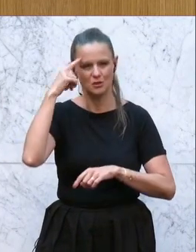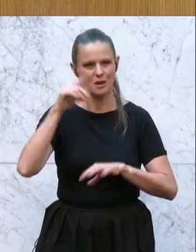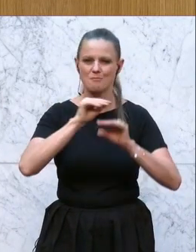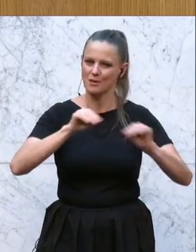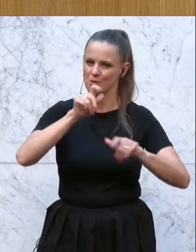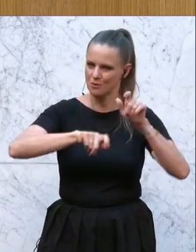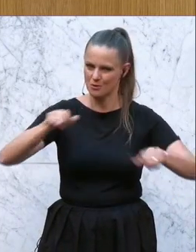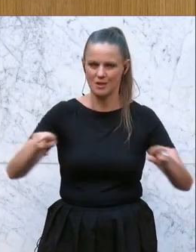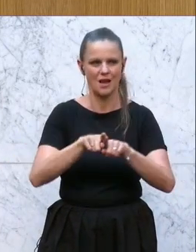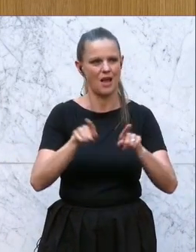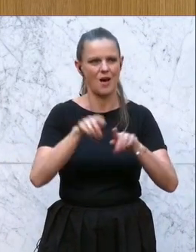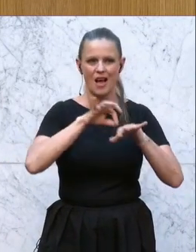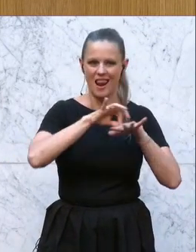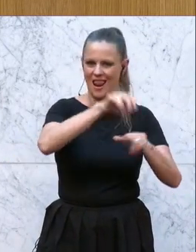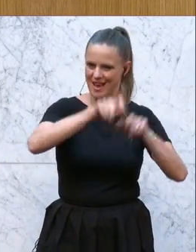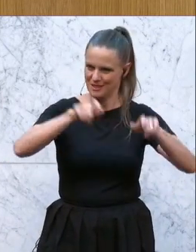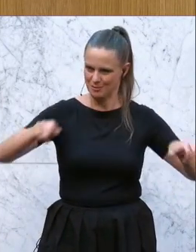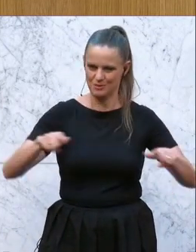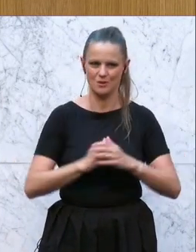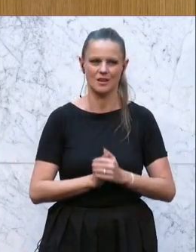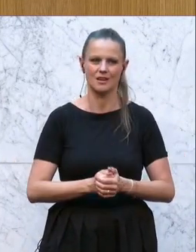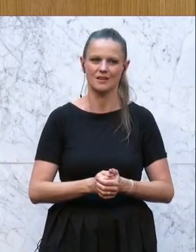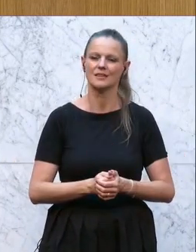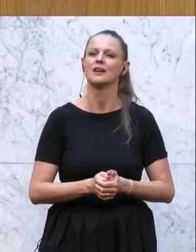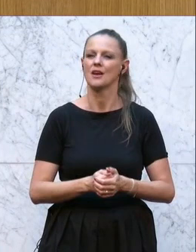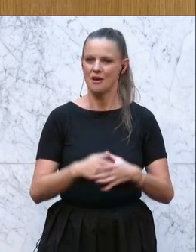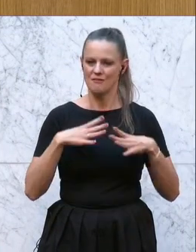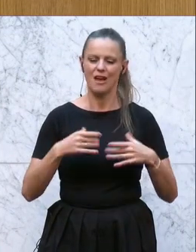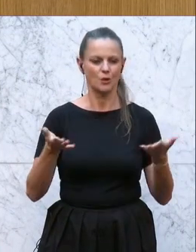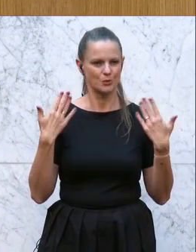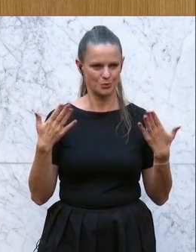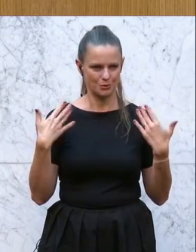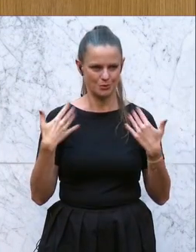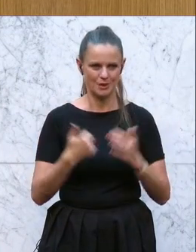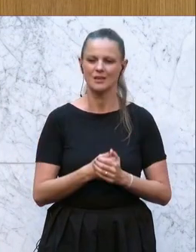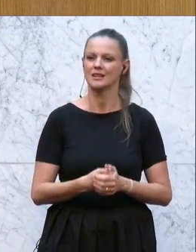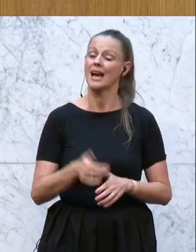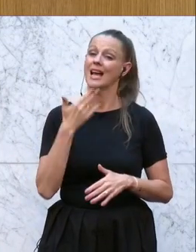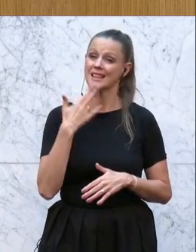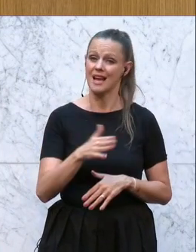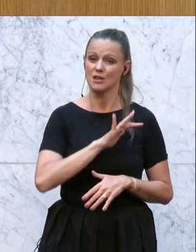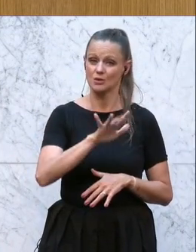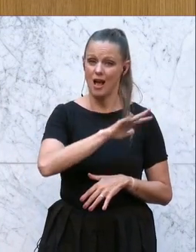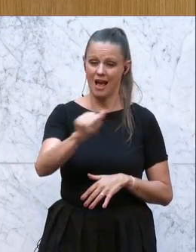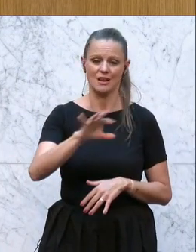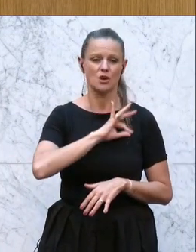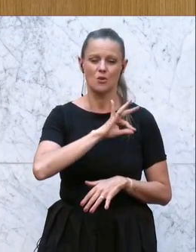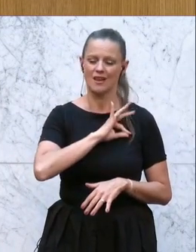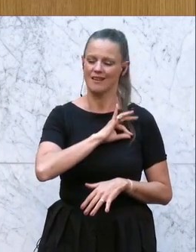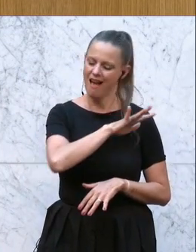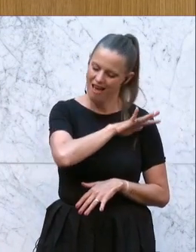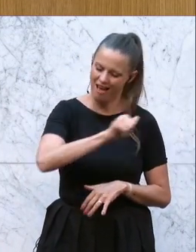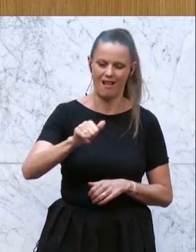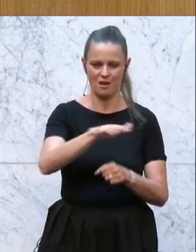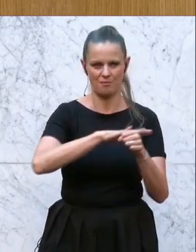Pädagogen und natürlich auch Leiterinnen und Leitern erholsame Ferientage. Und ich bedanke mich bei allen Kolleginnen und Kollegen in allen Bereichen